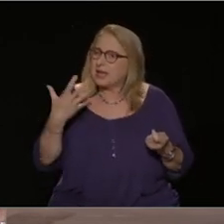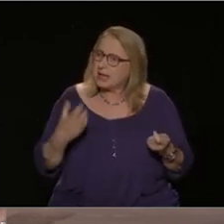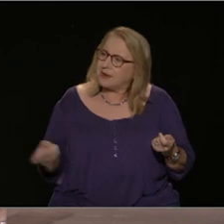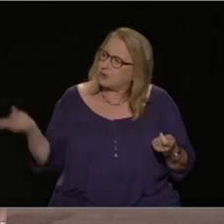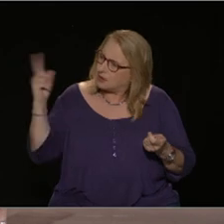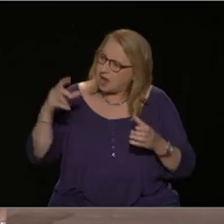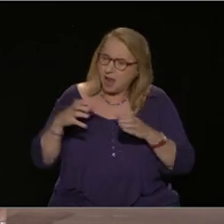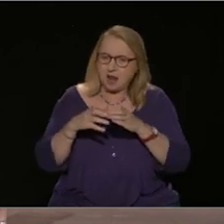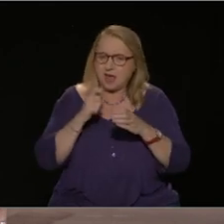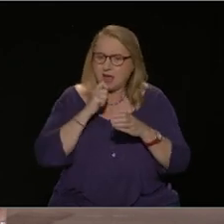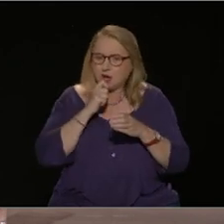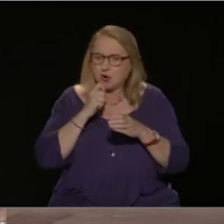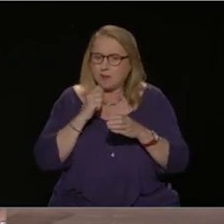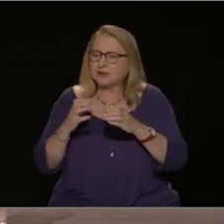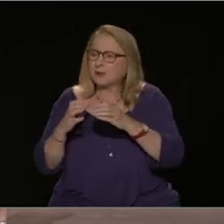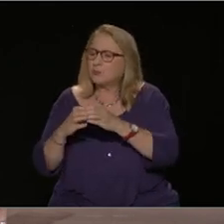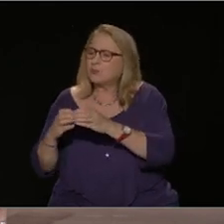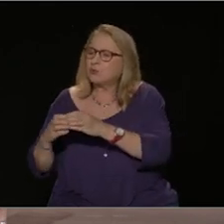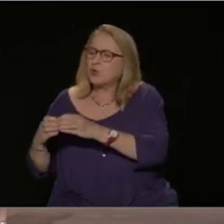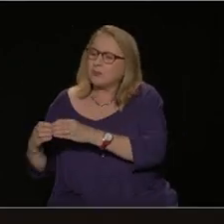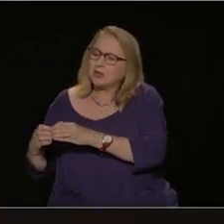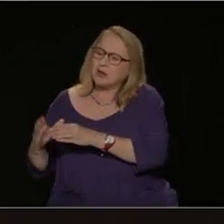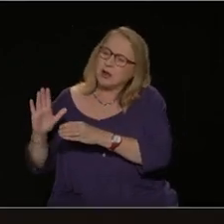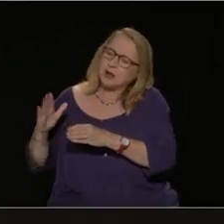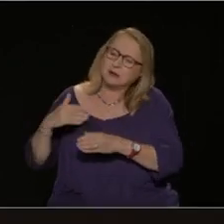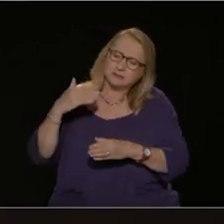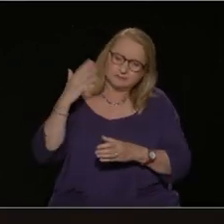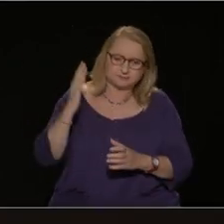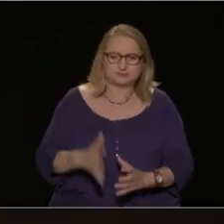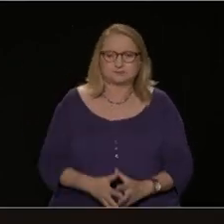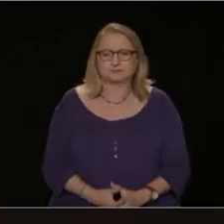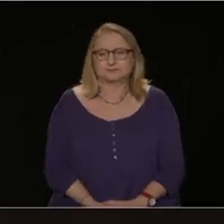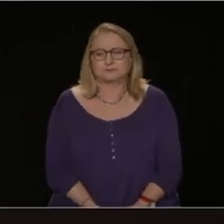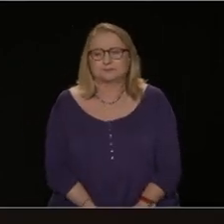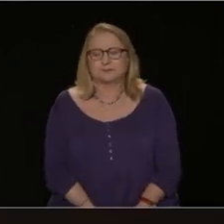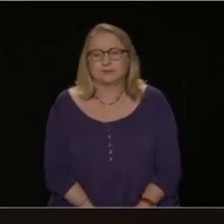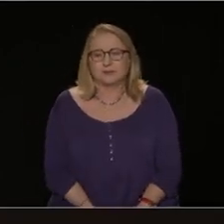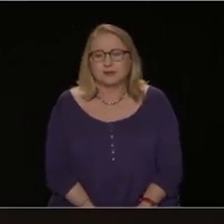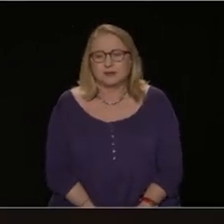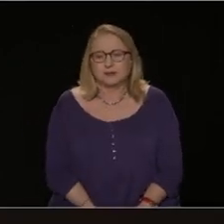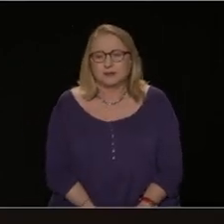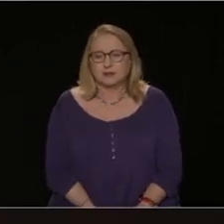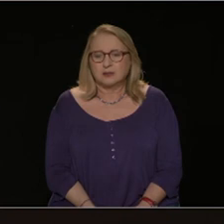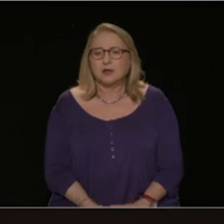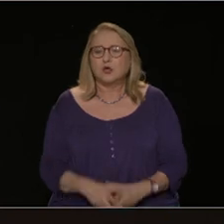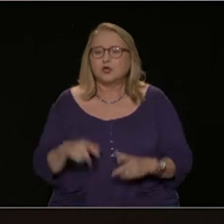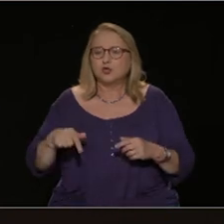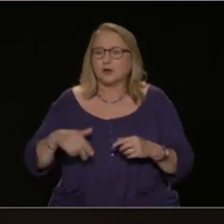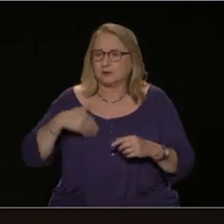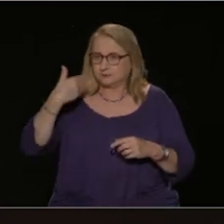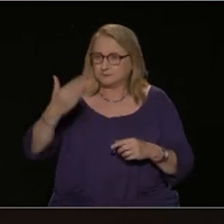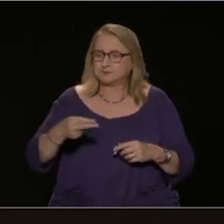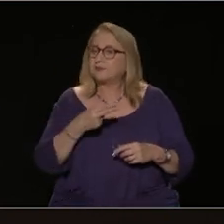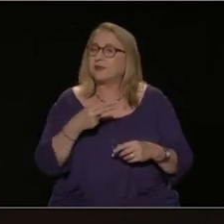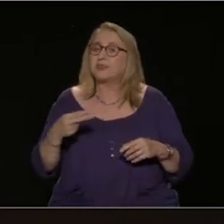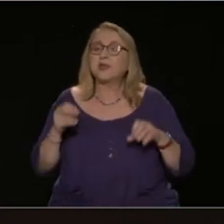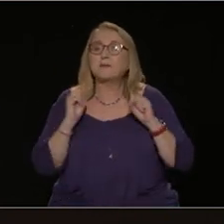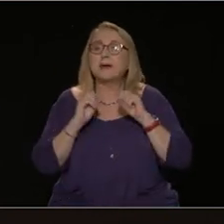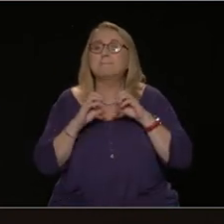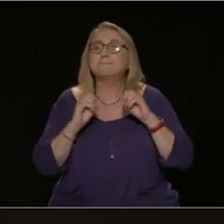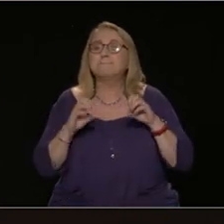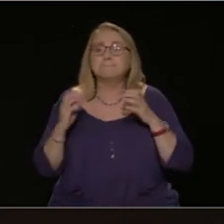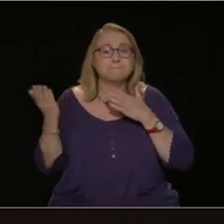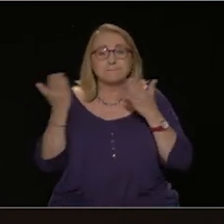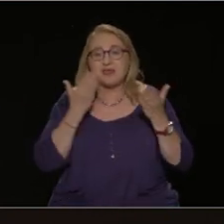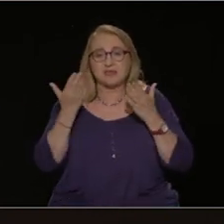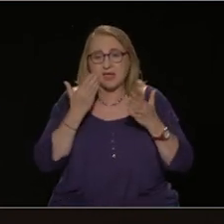στα οποία όμως μπορούμε να αφαιρθούμε νομίζω και στη συνήχεια. Να δούμε και τον χρόνο μας, ναι. Κύριε Σκέβο, να πάμε στο μεγάλο θέμα της παιδείας. Εσείς είστε υπέρ